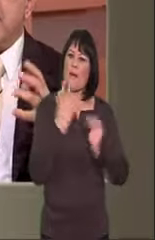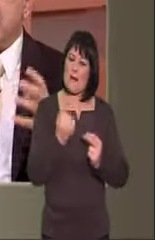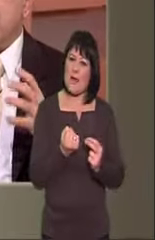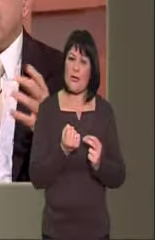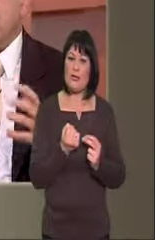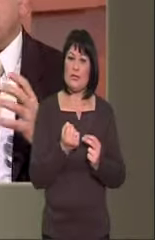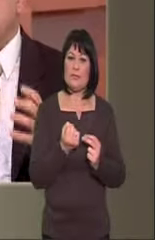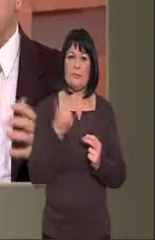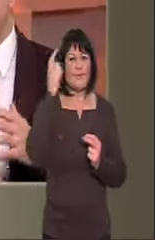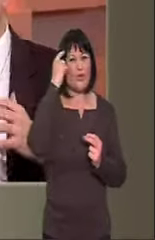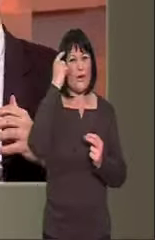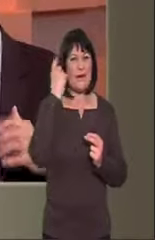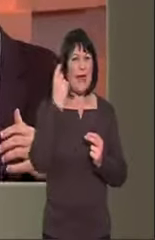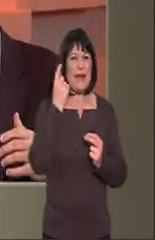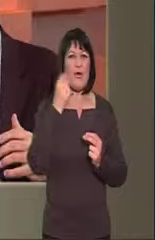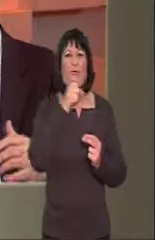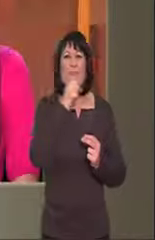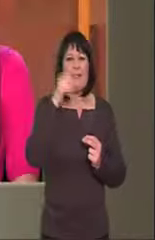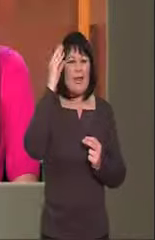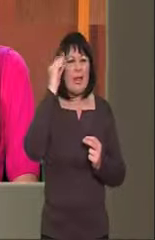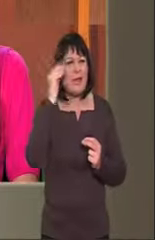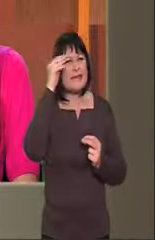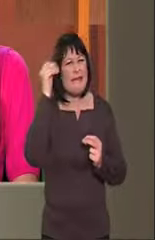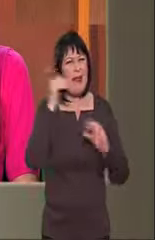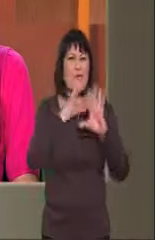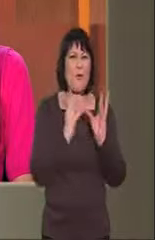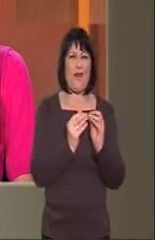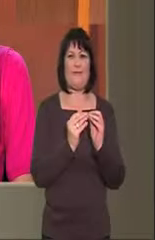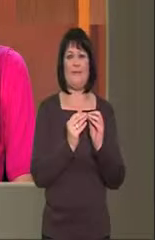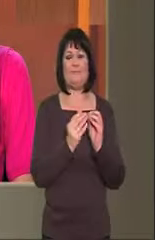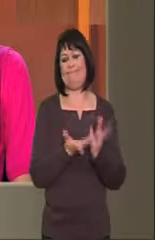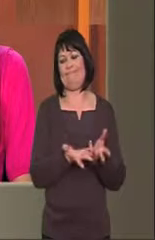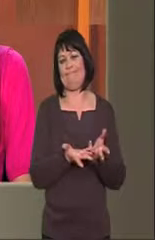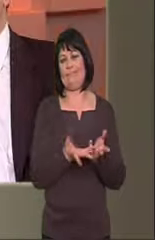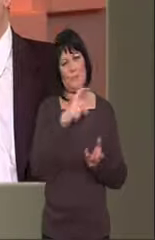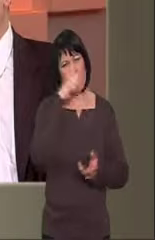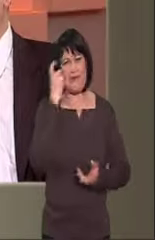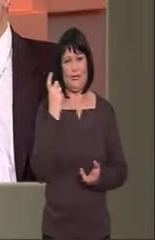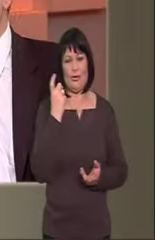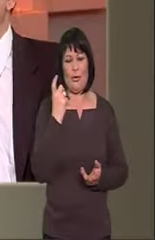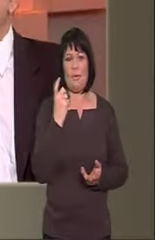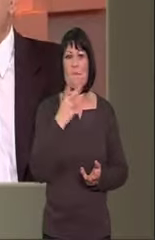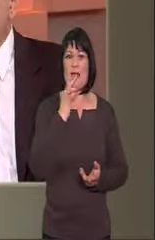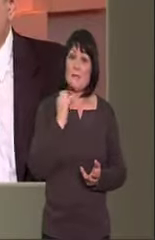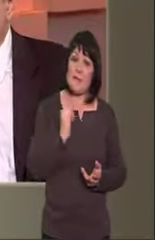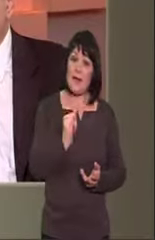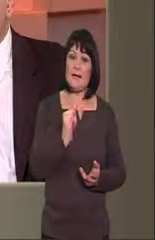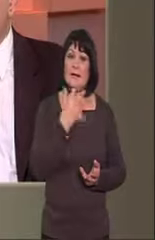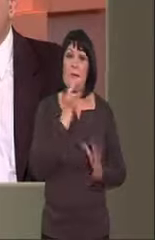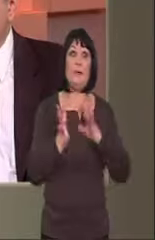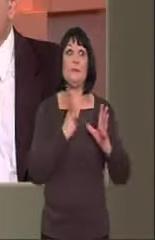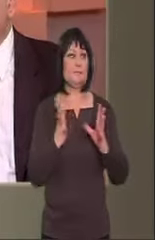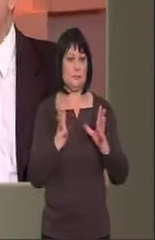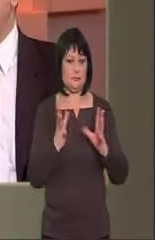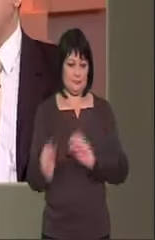νοητικά της τρίτης ηλικίας, κατά κανόνα, σχεδόν πάντα, αποδιοργανώνονται